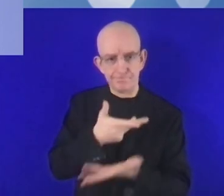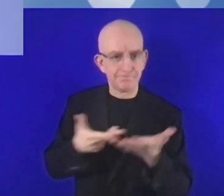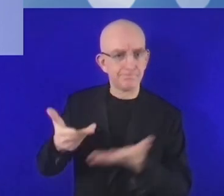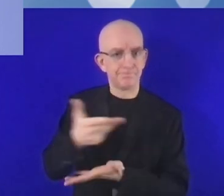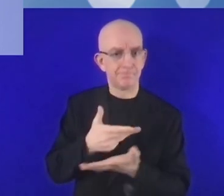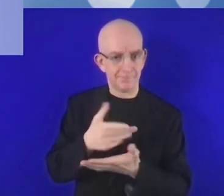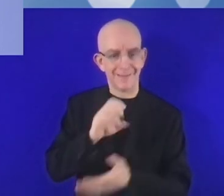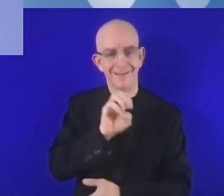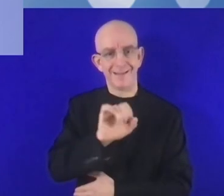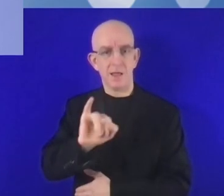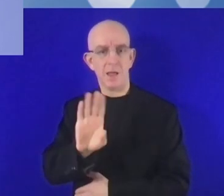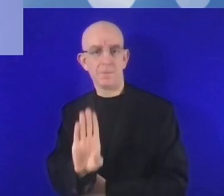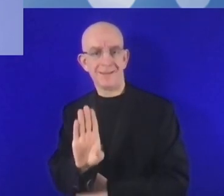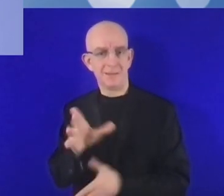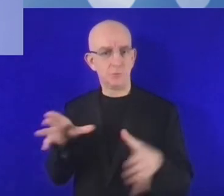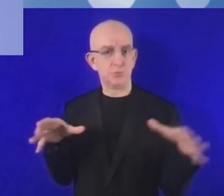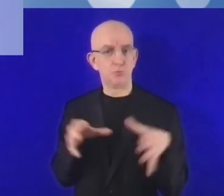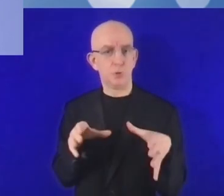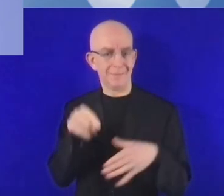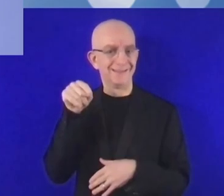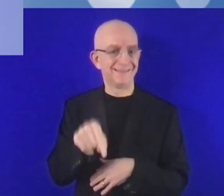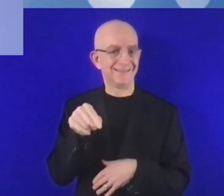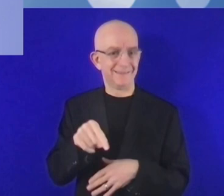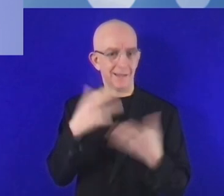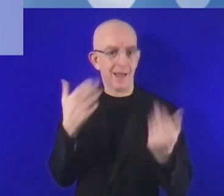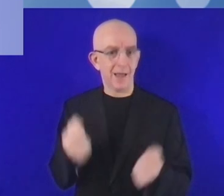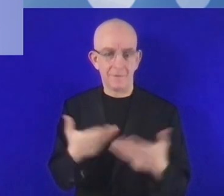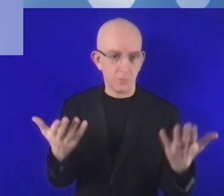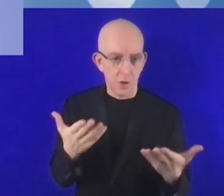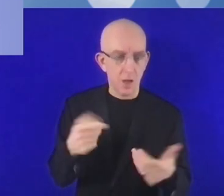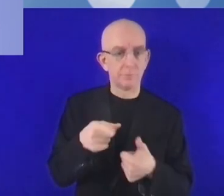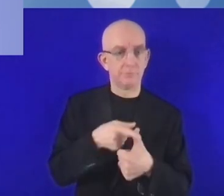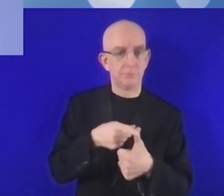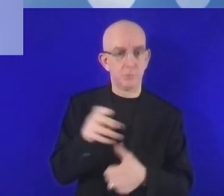المصرفية التي أمثلها، هي أكبر